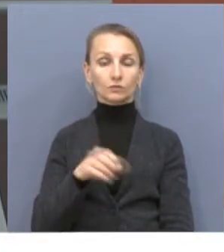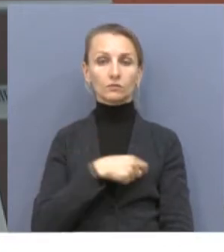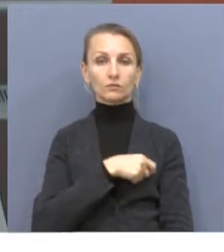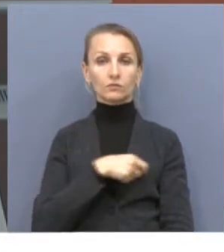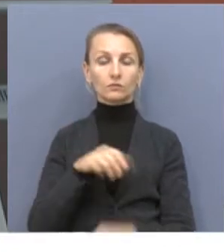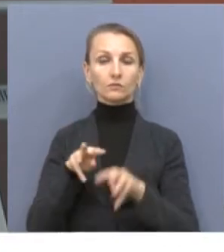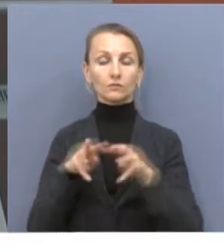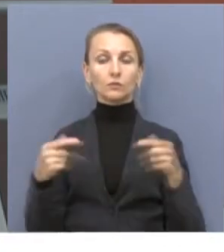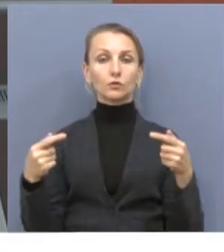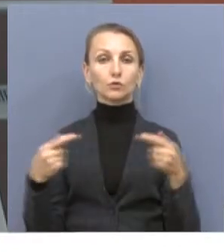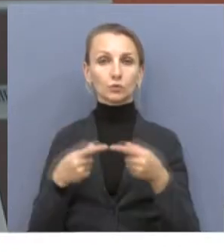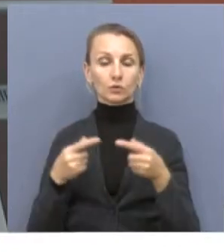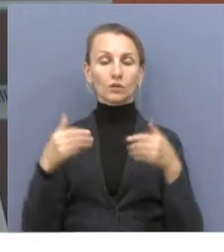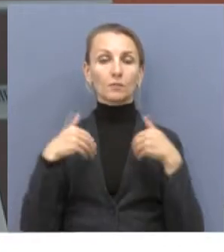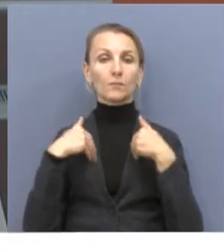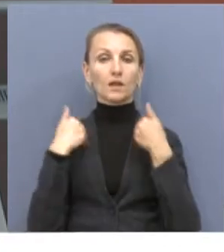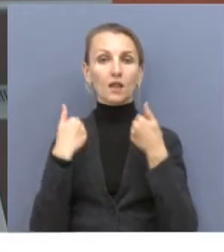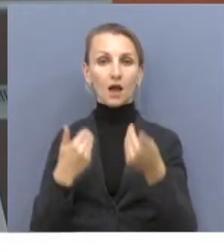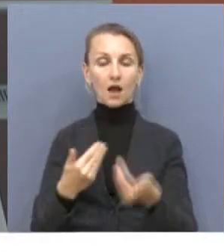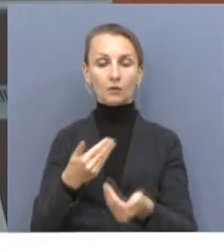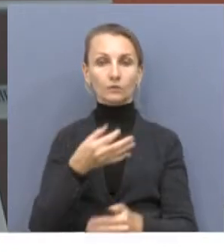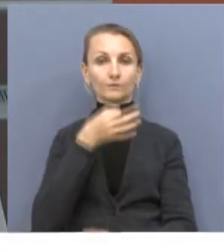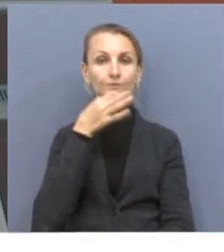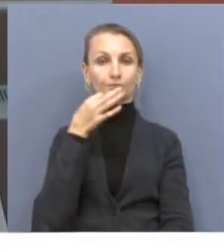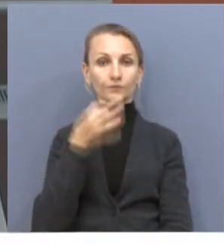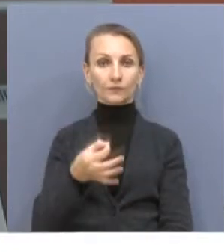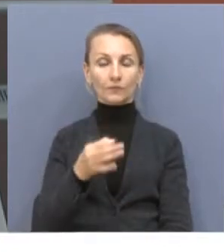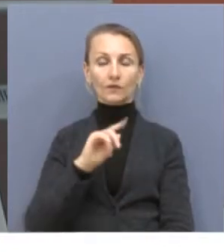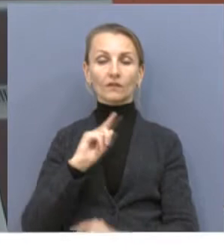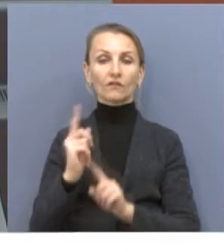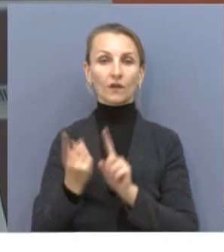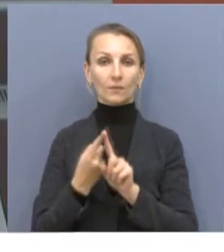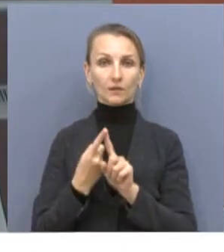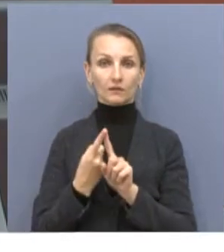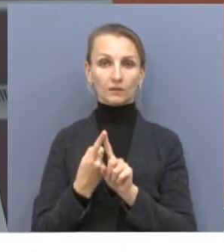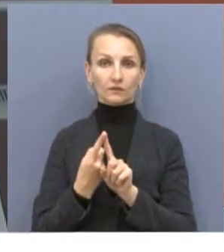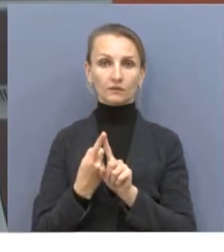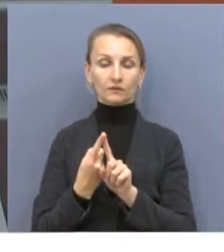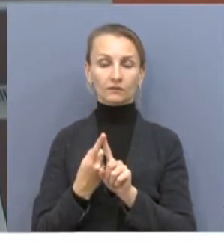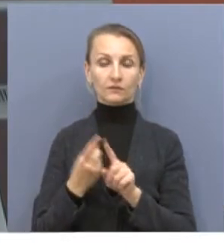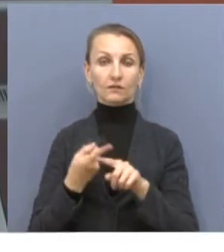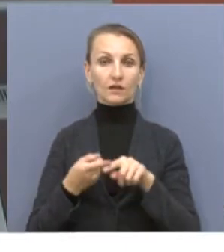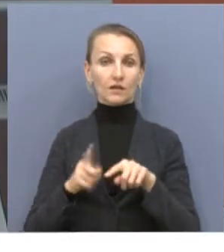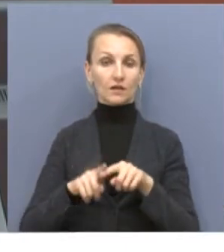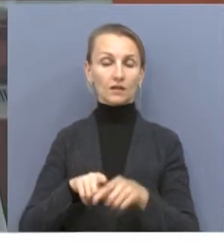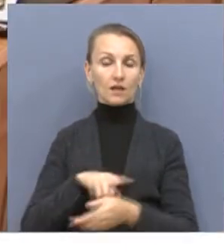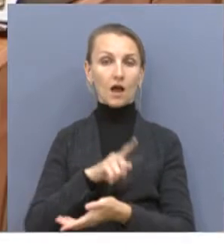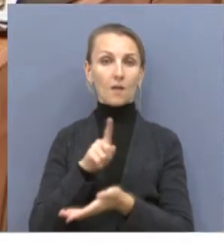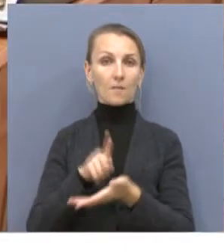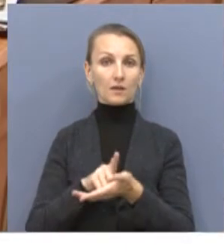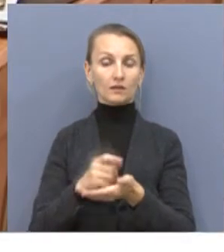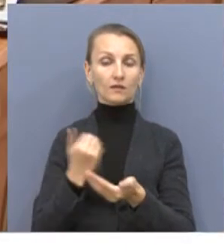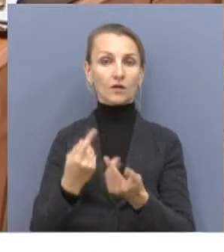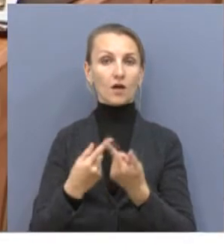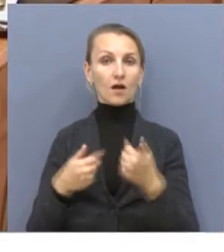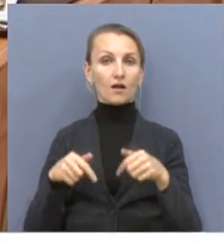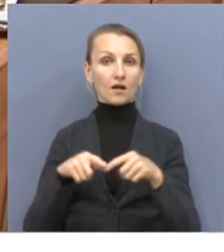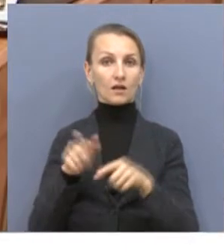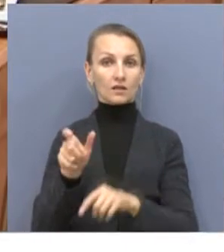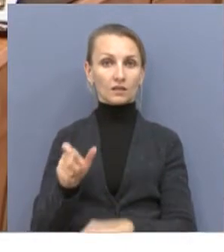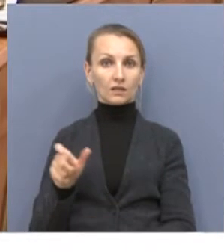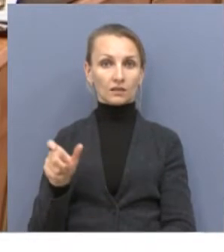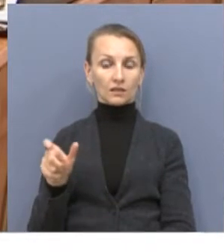четко предлагают определить, во-первых, что это обязанность организатора, во-вторых,